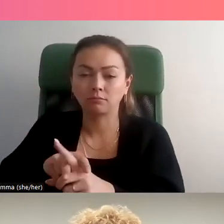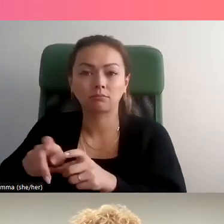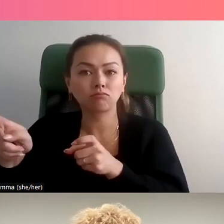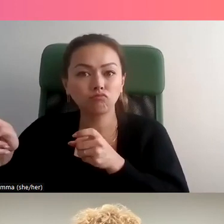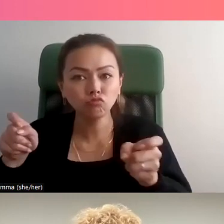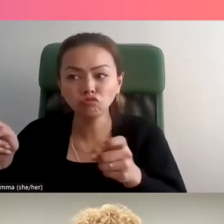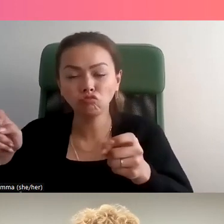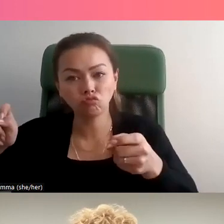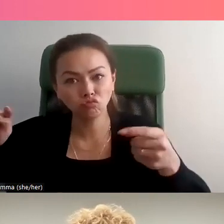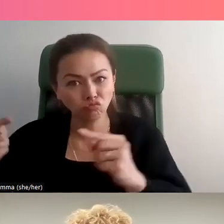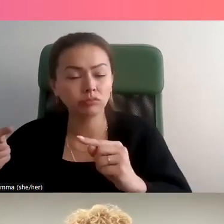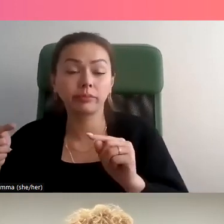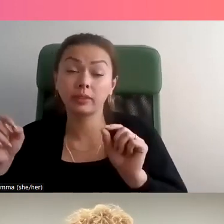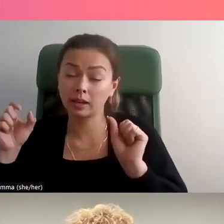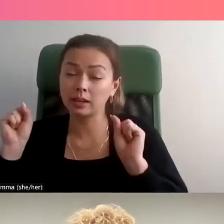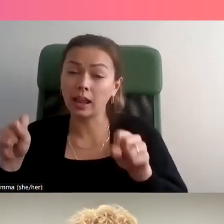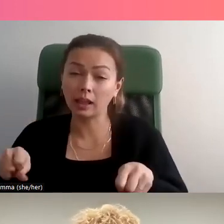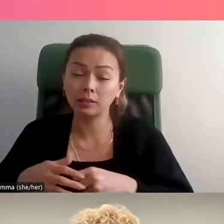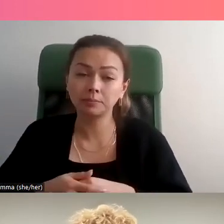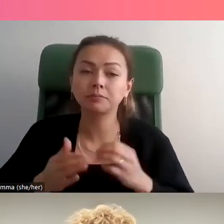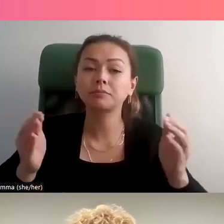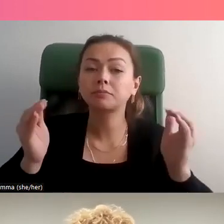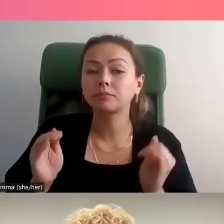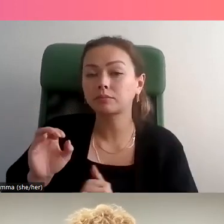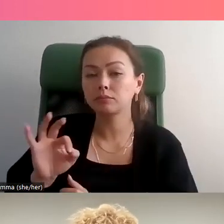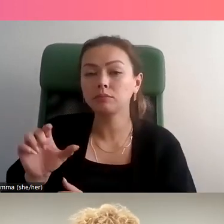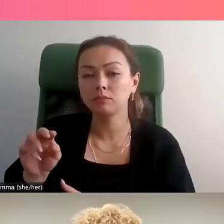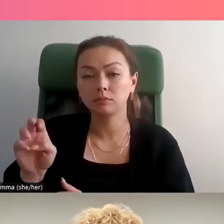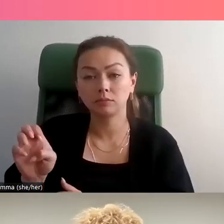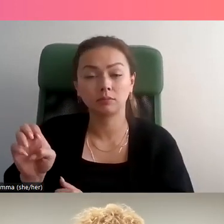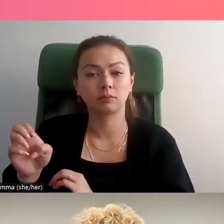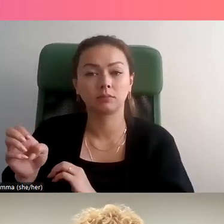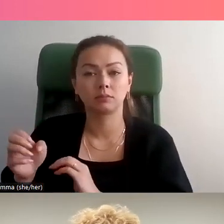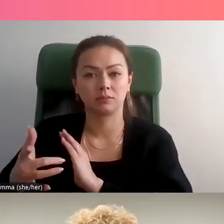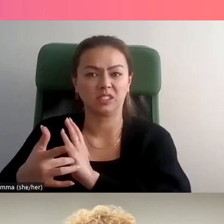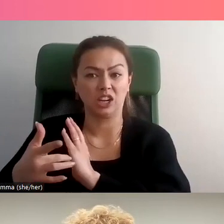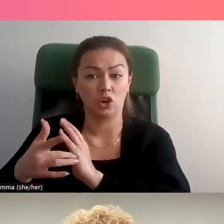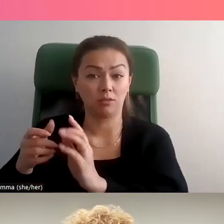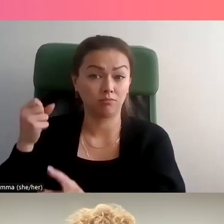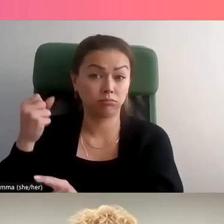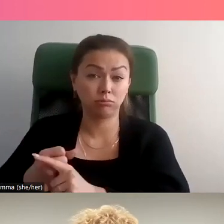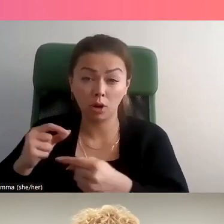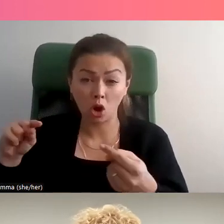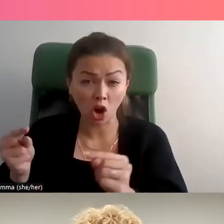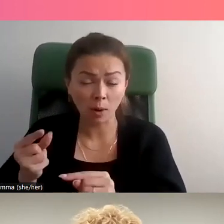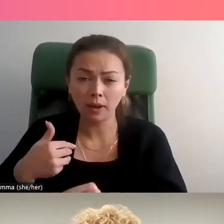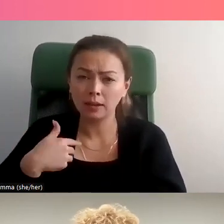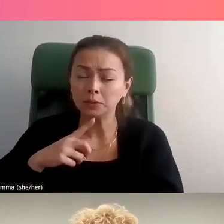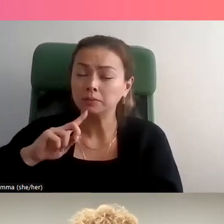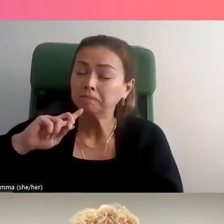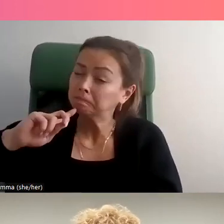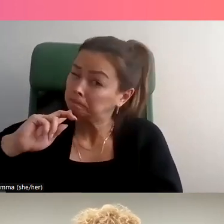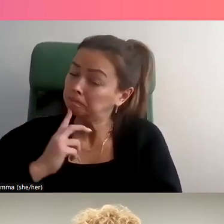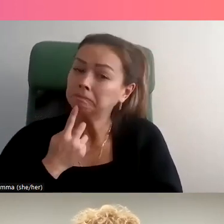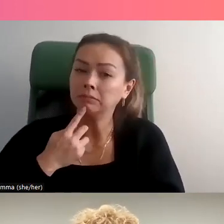ou de façon qui va créer des préjudices. Et bien entendu, il des exemples